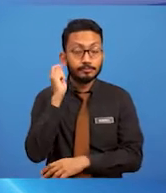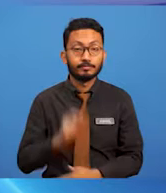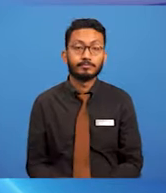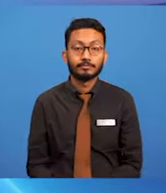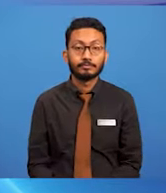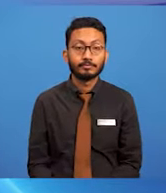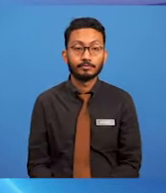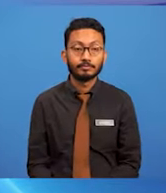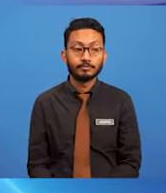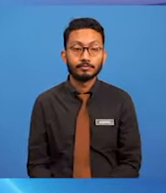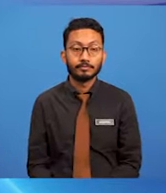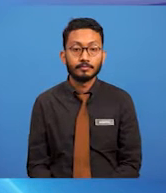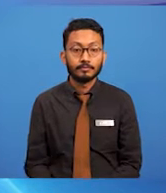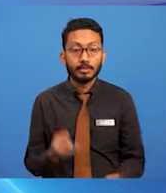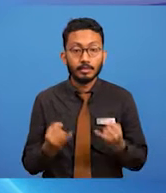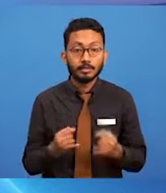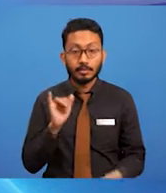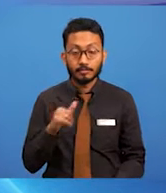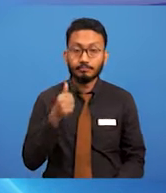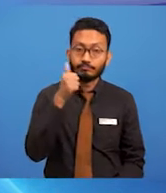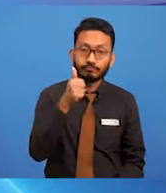Jika ya, bagus.